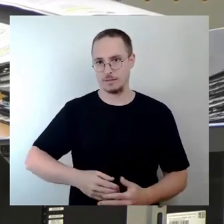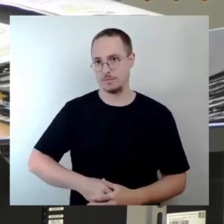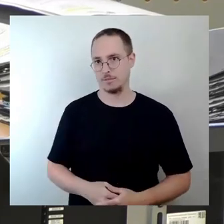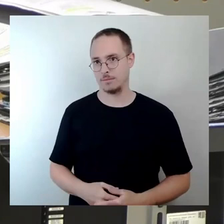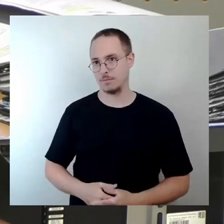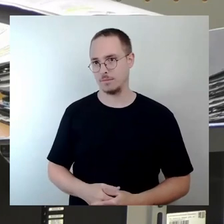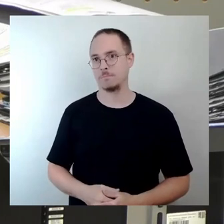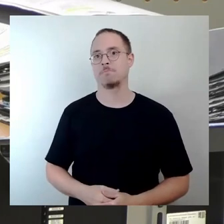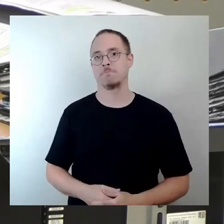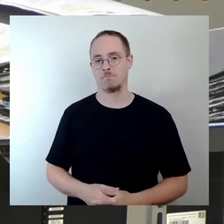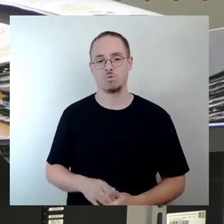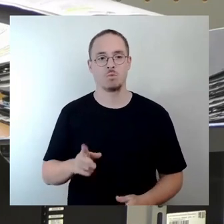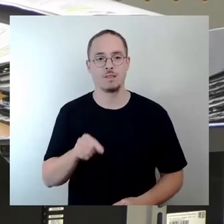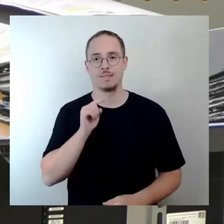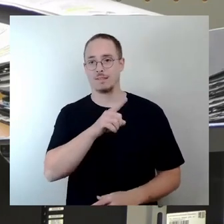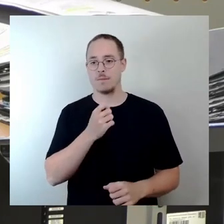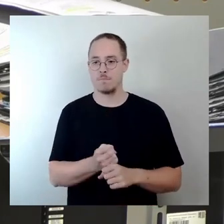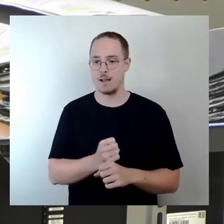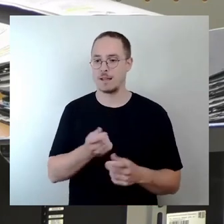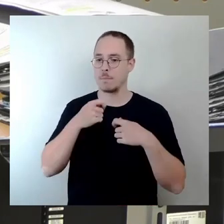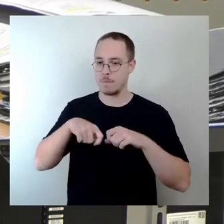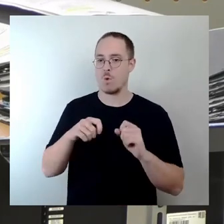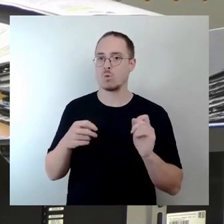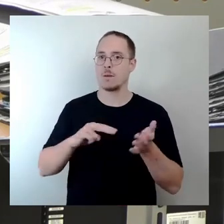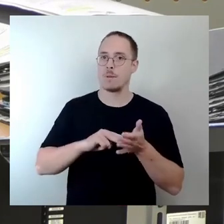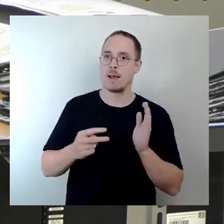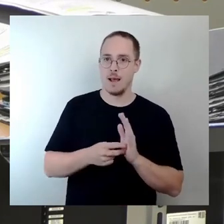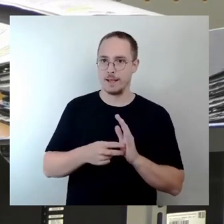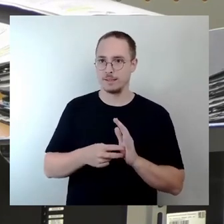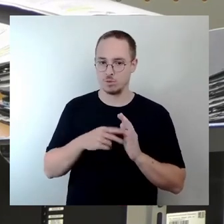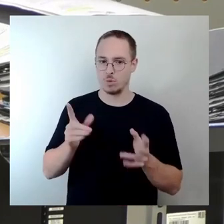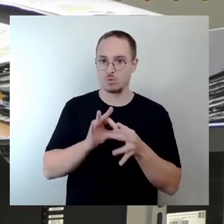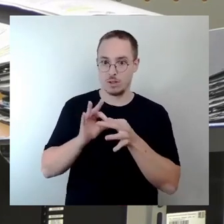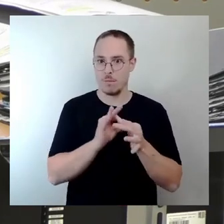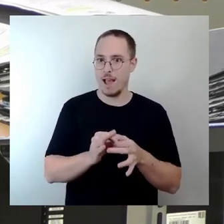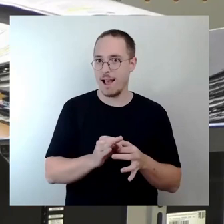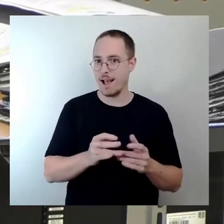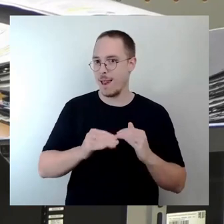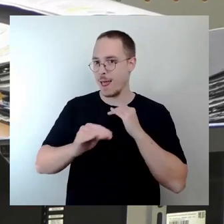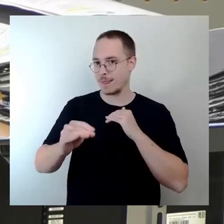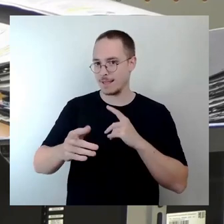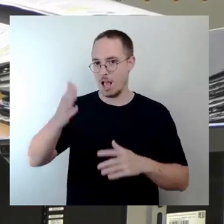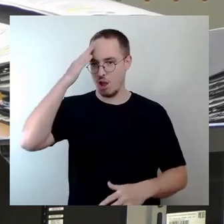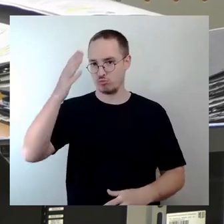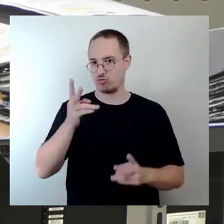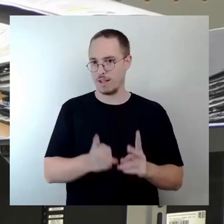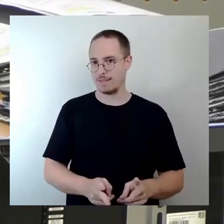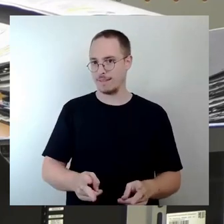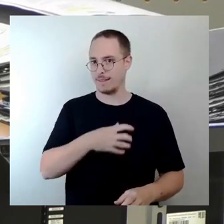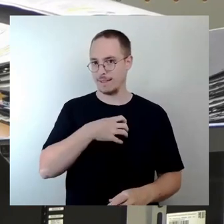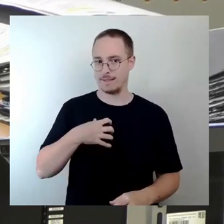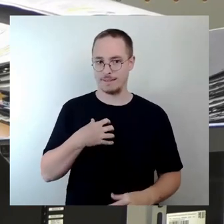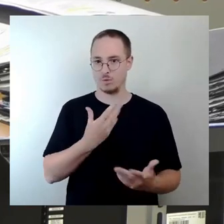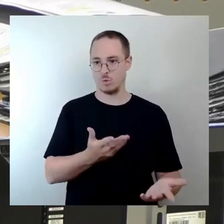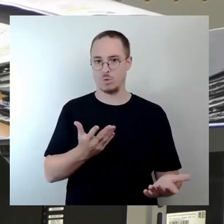Bebauungsplan, was ja ein Bebauungsplan der Landeshauptstadt Dresden ist, die Situation vor sich gehabt, dass der Bebauungsplan